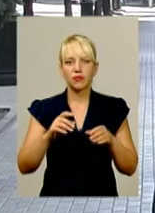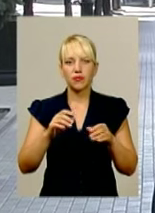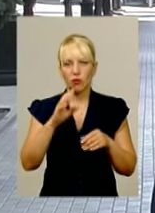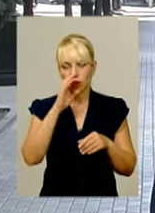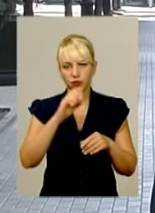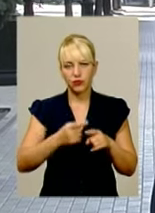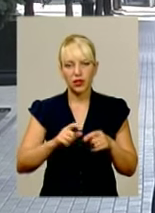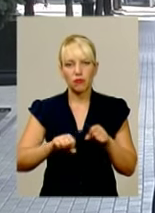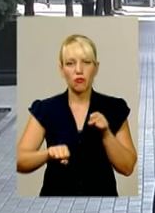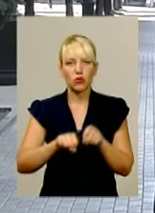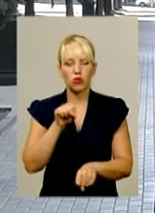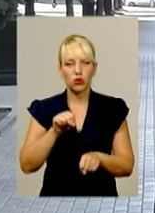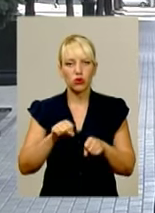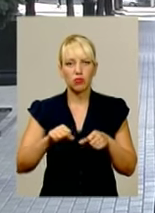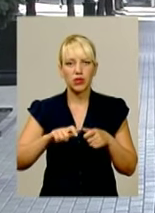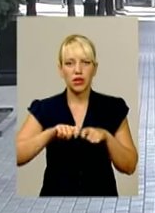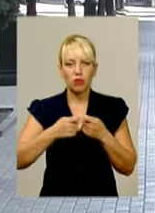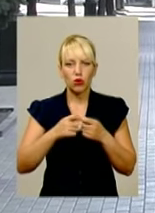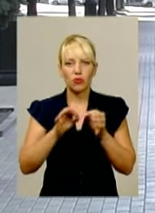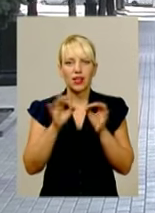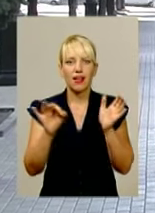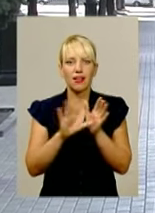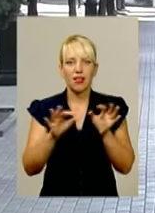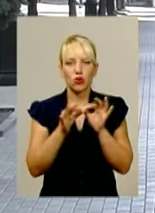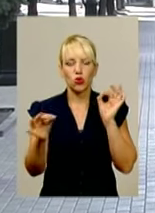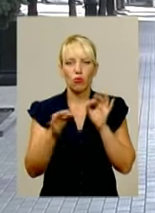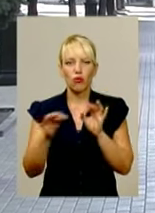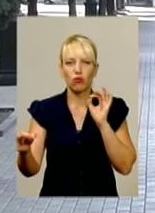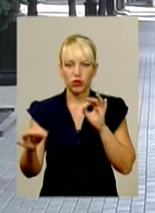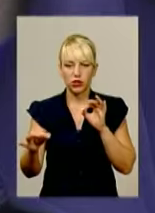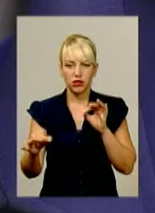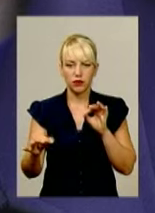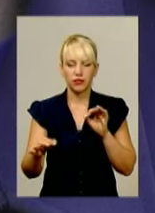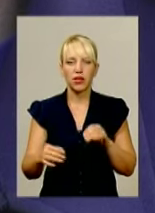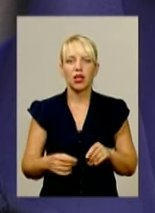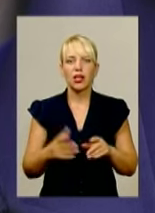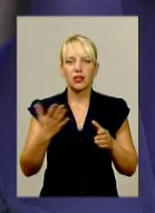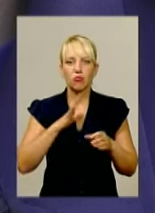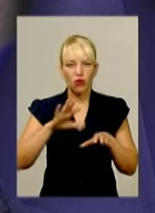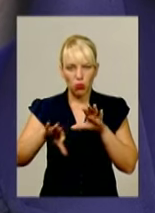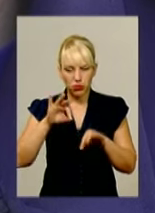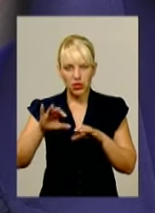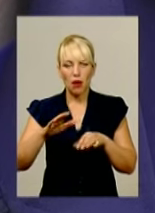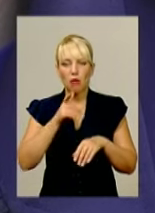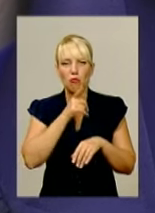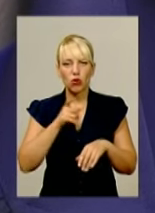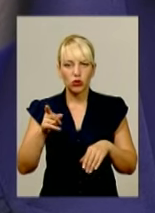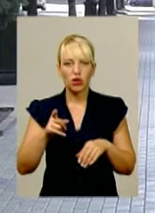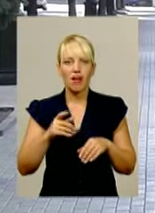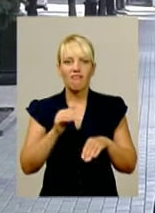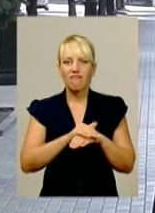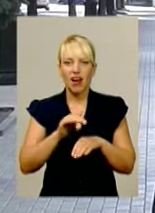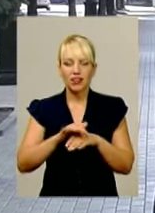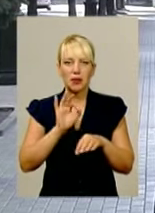відібраних зразків і фрагментів електромережі, які були відібрані на пожежі. Протягом останнього часу фактів підпалів